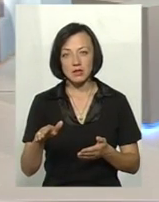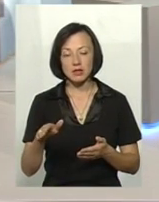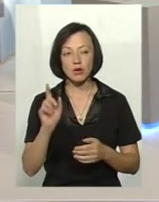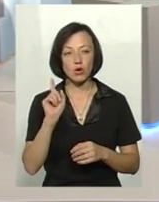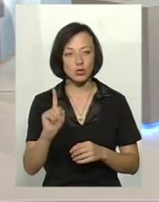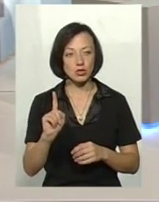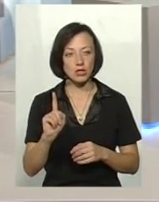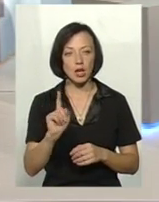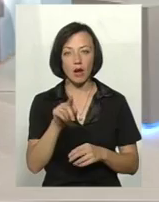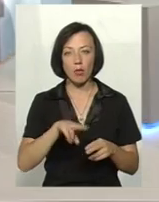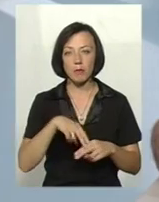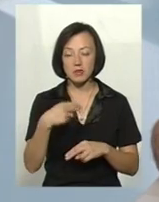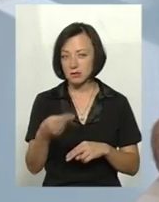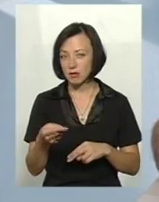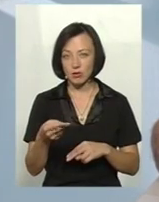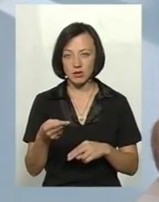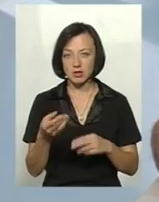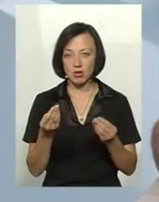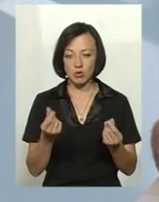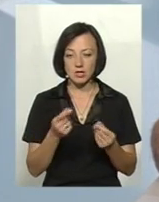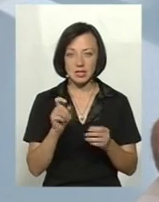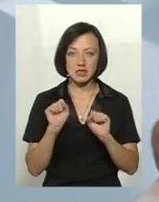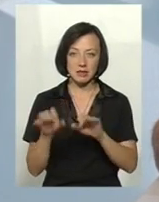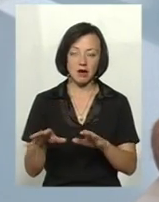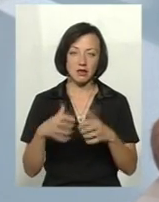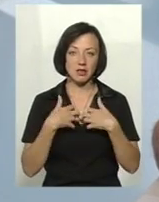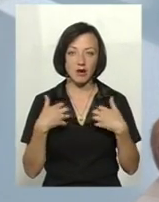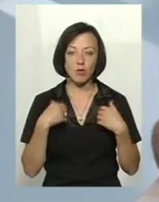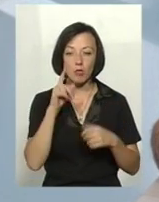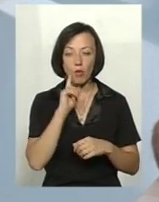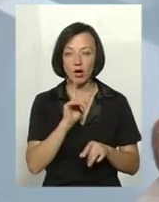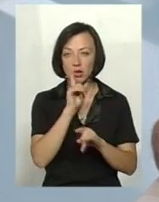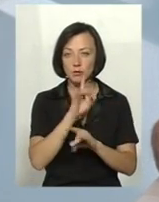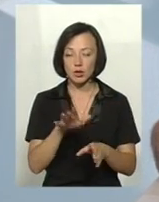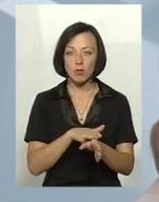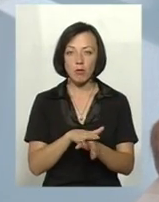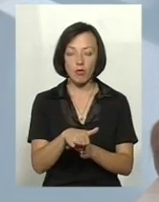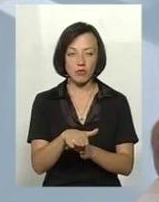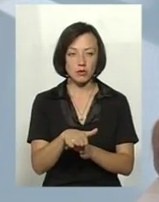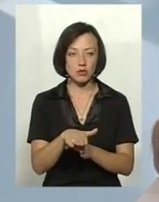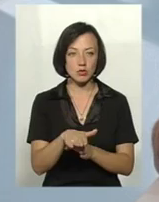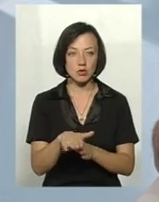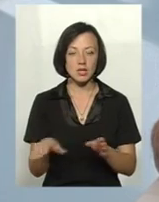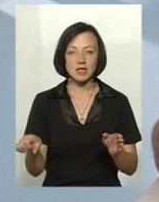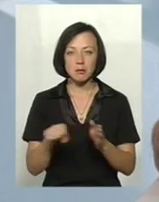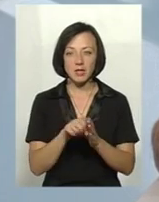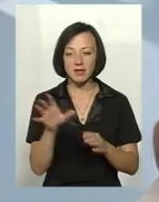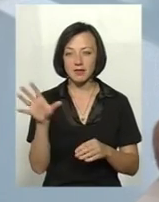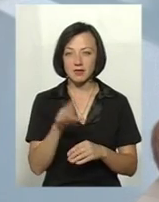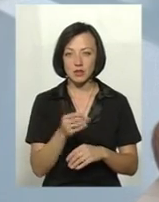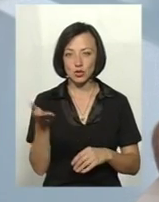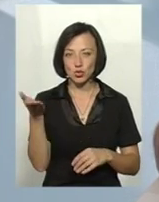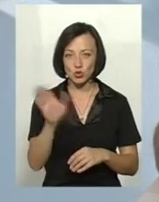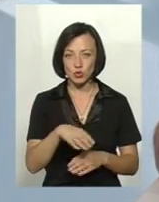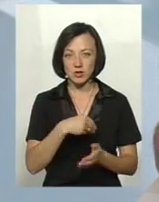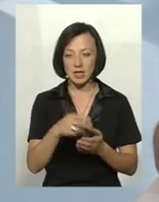хоча їм компенсовується з даних цих тварин, але поки не буде повністю забити все поголів'я в цих